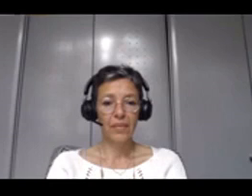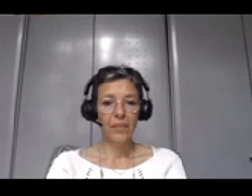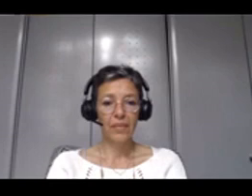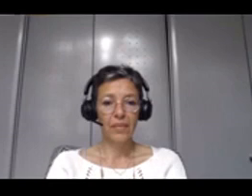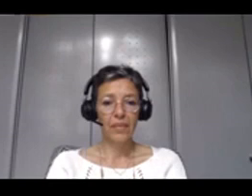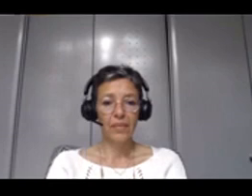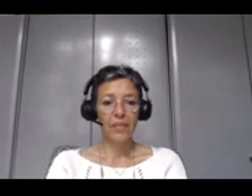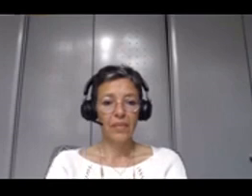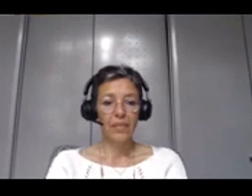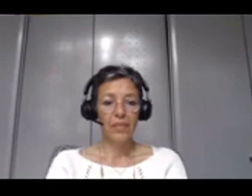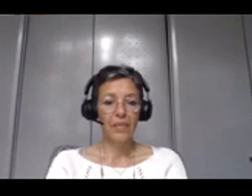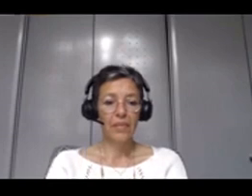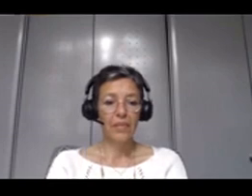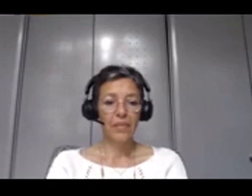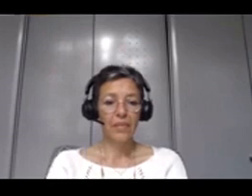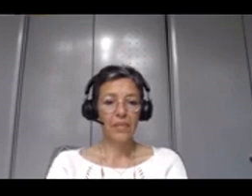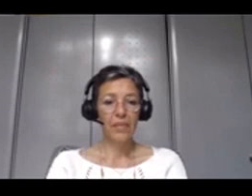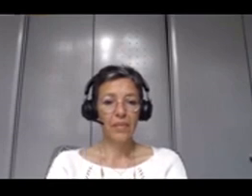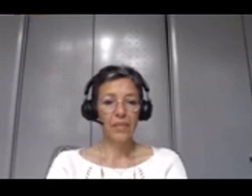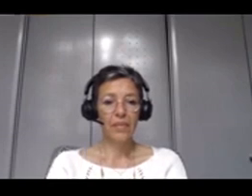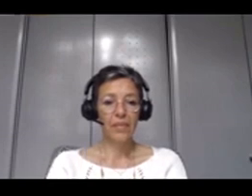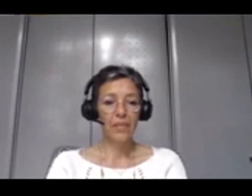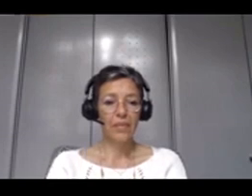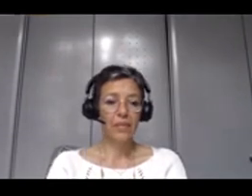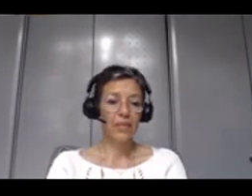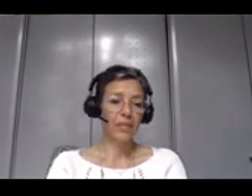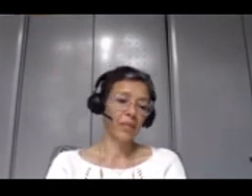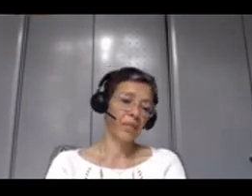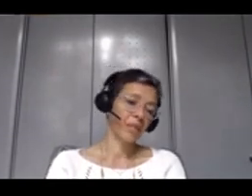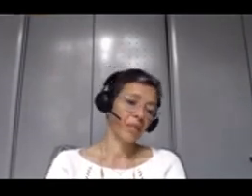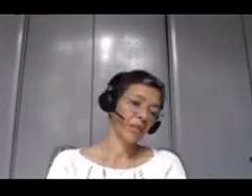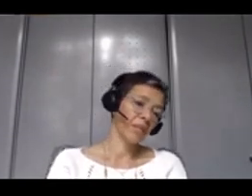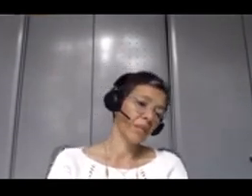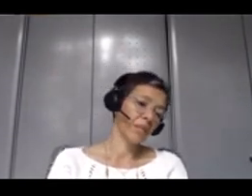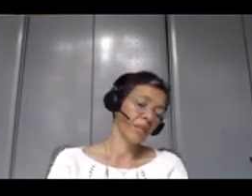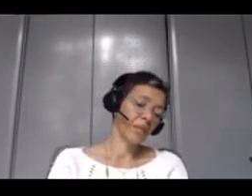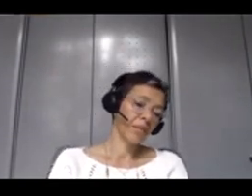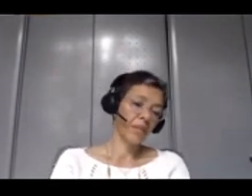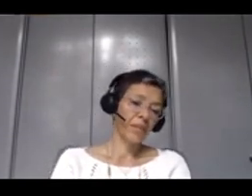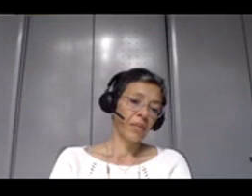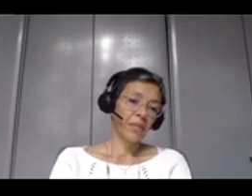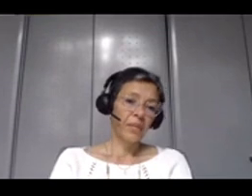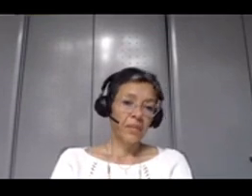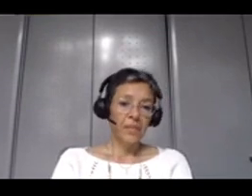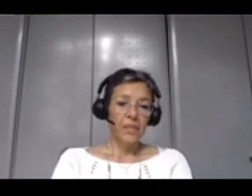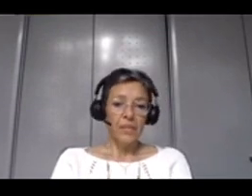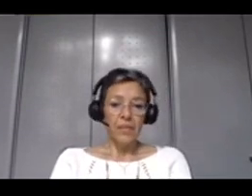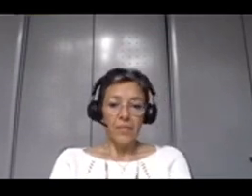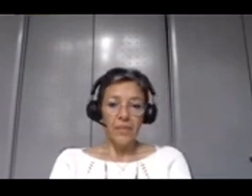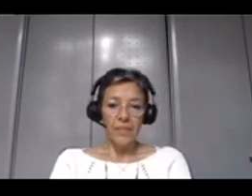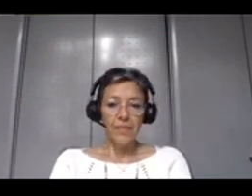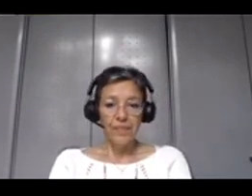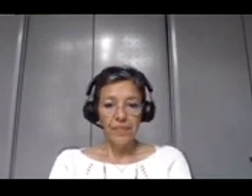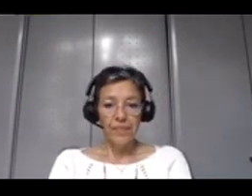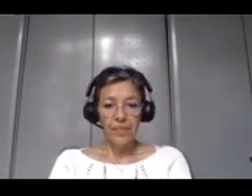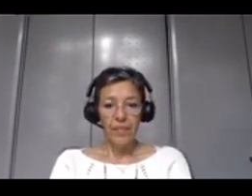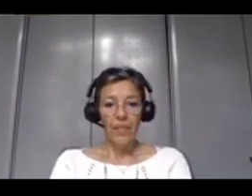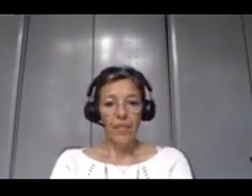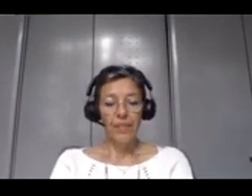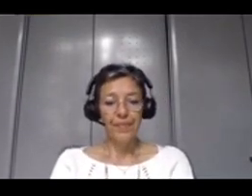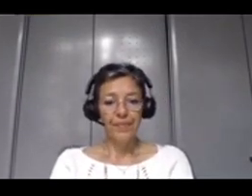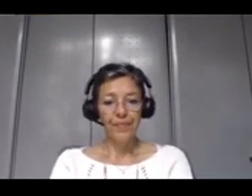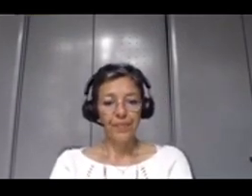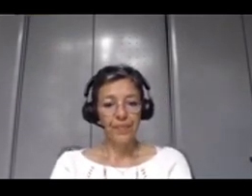Voilà, donc l'organisation de notre commission BIM. Vous avez au milieu, donc, les groupes d'experts et